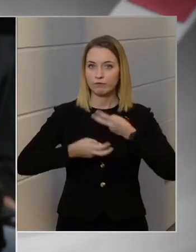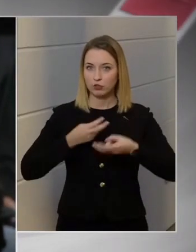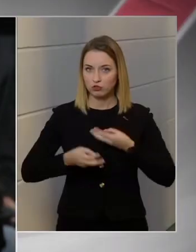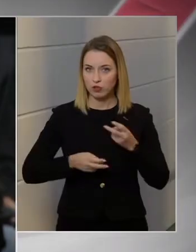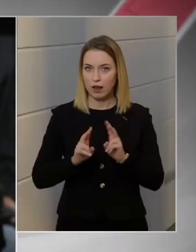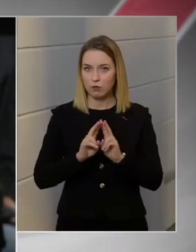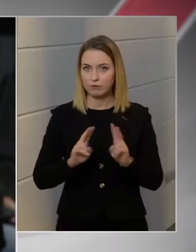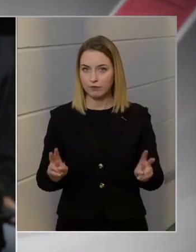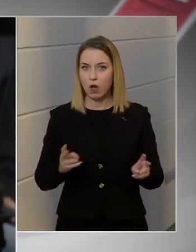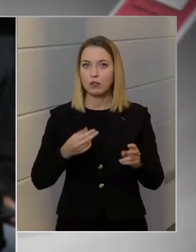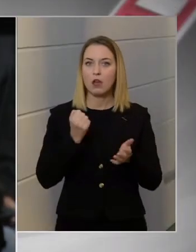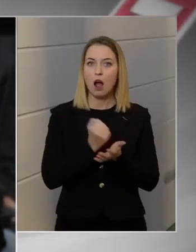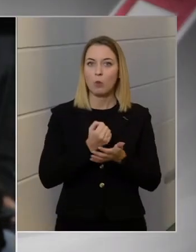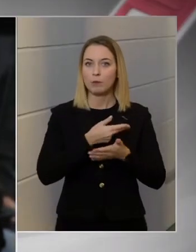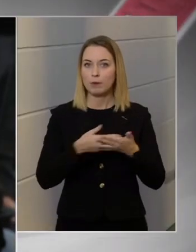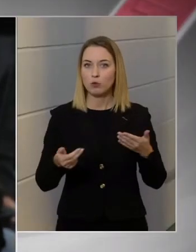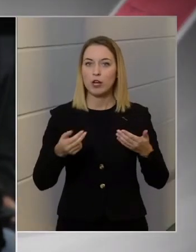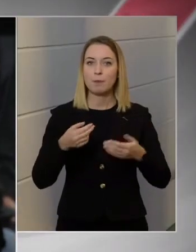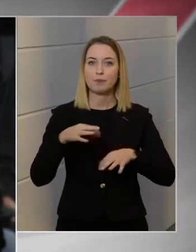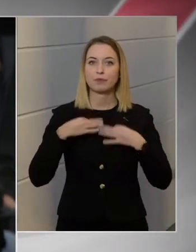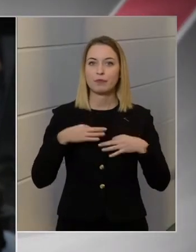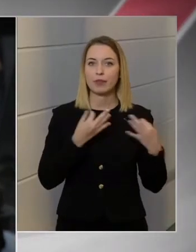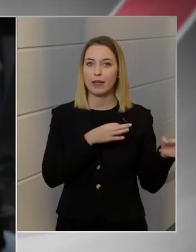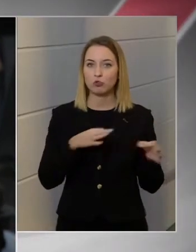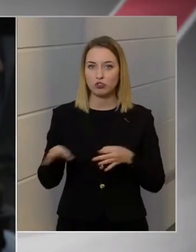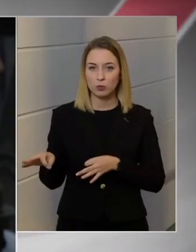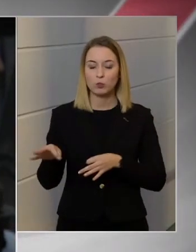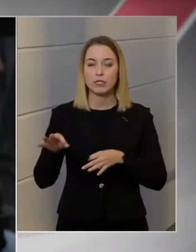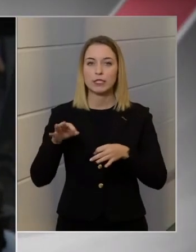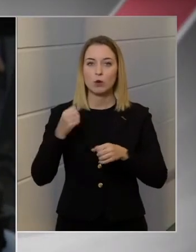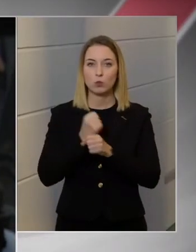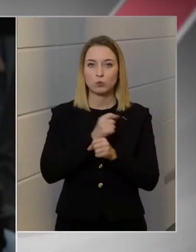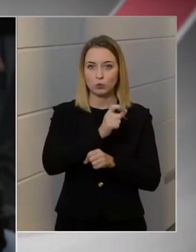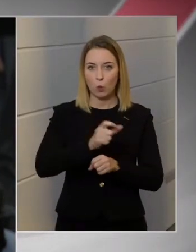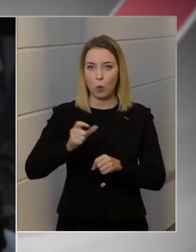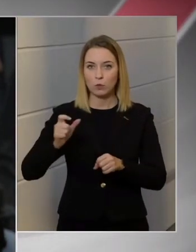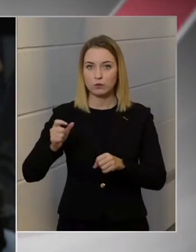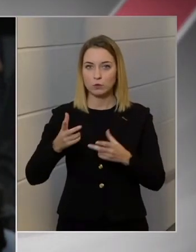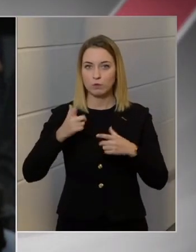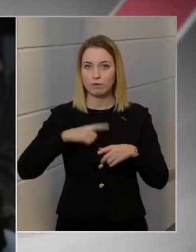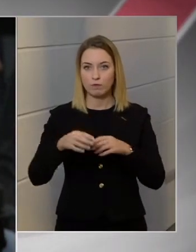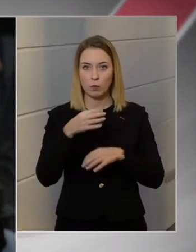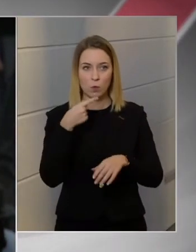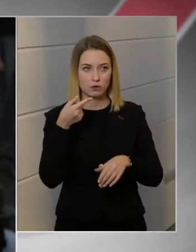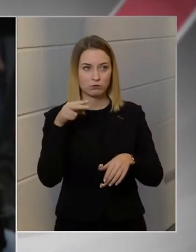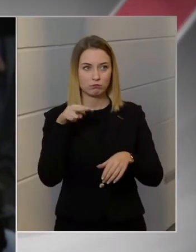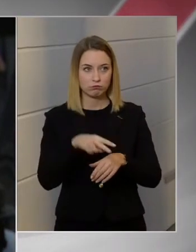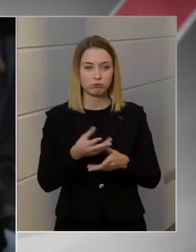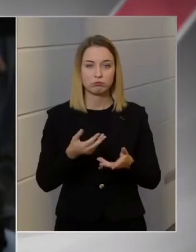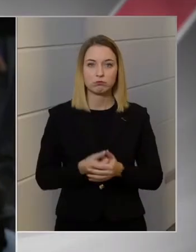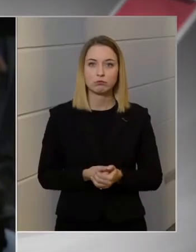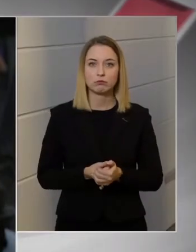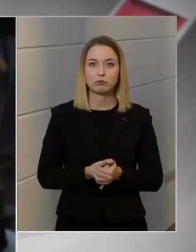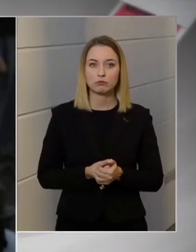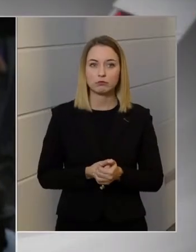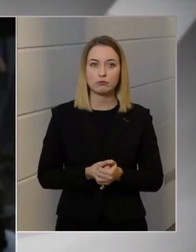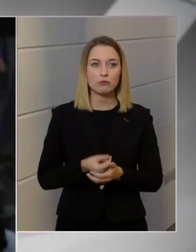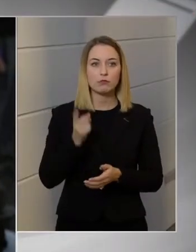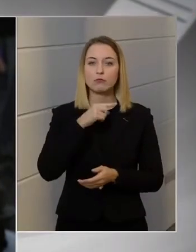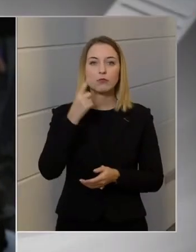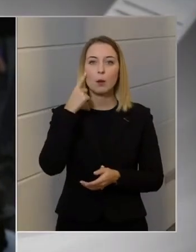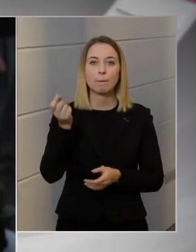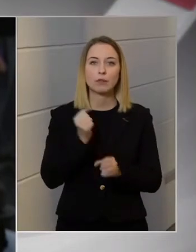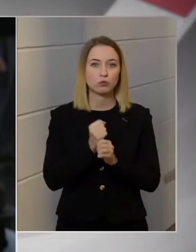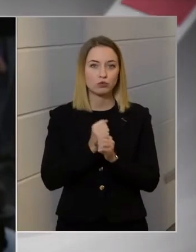az Alkotmánybíróságon, ahol az egészségügyi dolgozók fordult a kötelező egészségügyi oltás miatt. Mit tud lépni a kormány akkor, hogy az Alkotmánybíróság azt